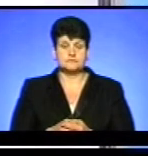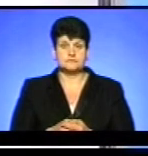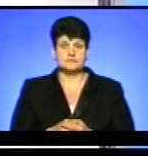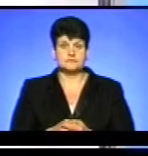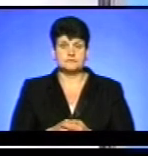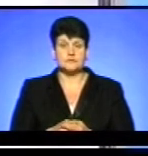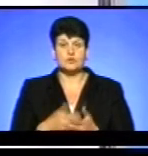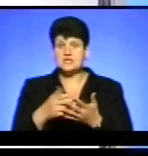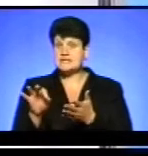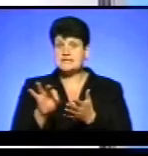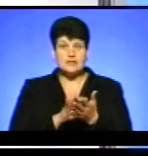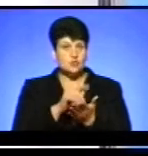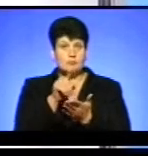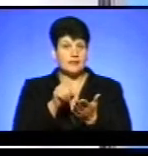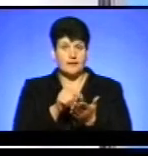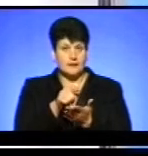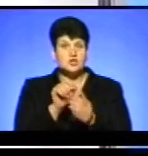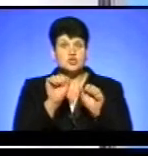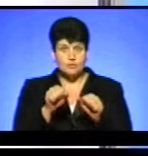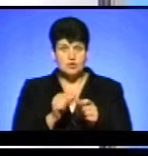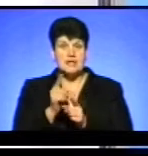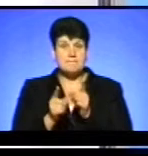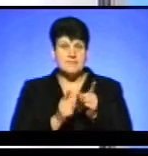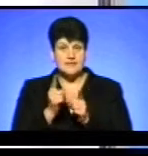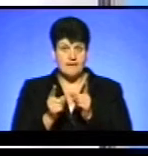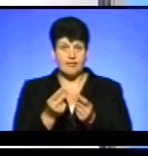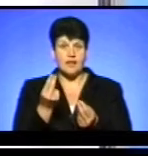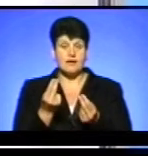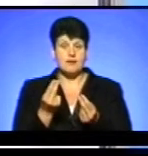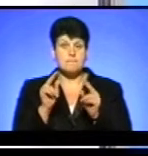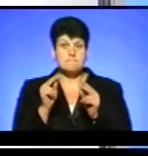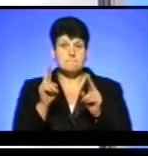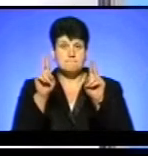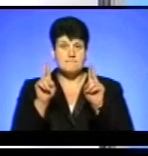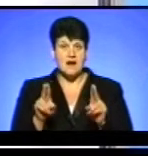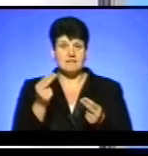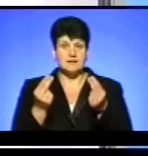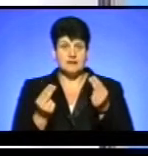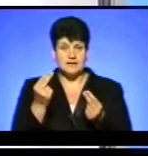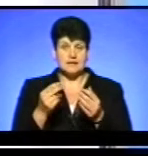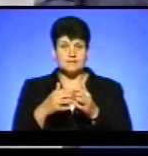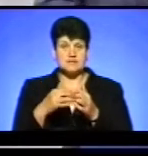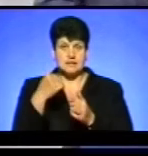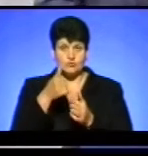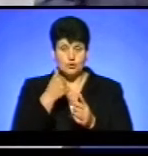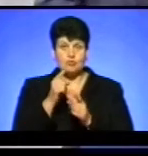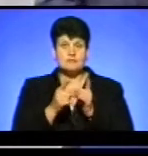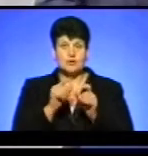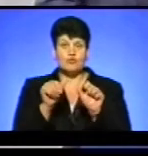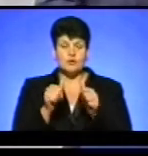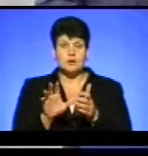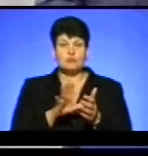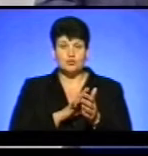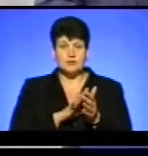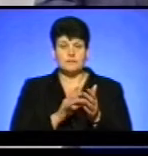Отже, одразу адресую питання, чи можна міняти правила гри посеред року? Про зміну формули були попереджені ще до